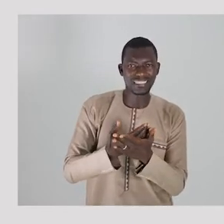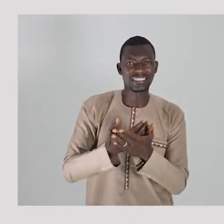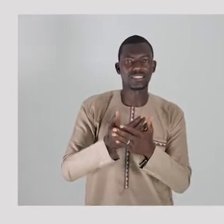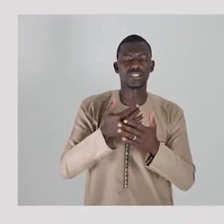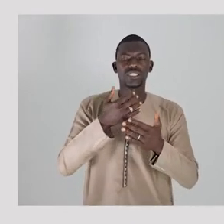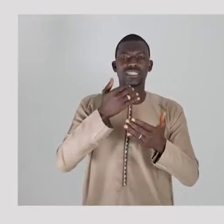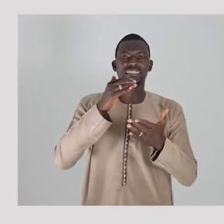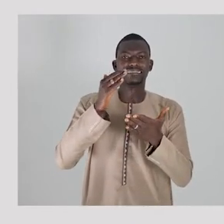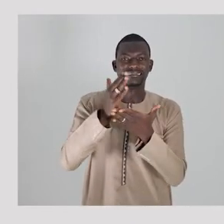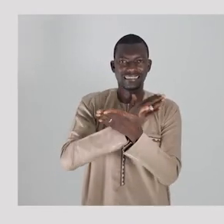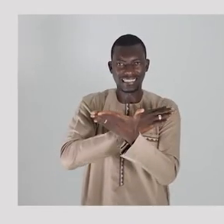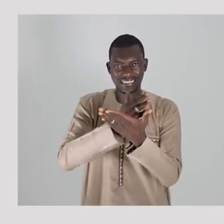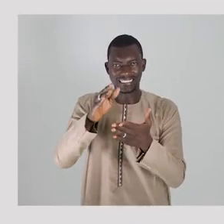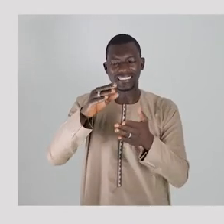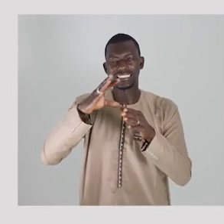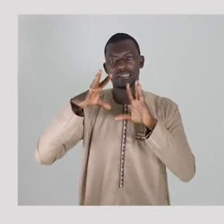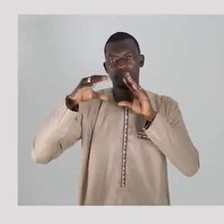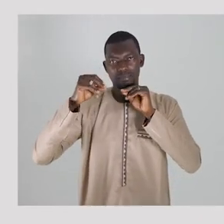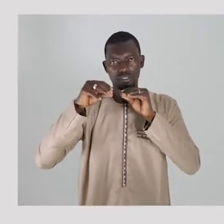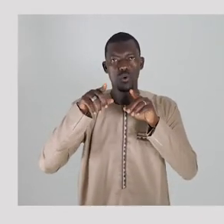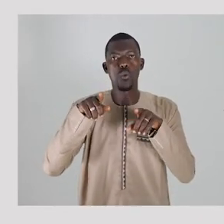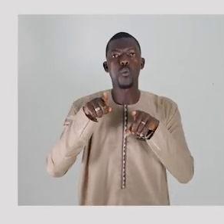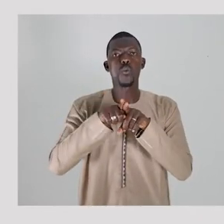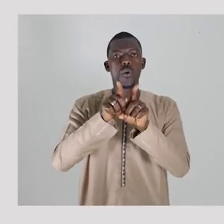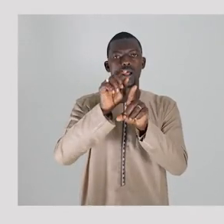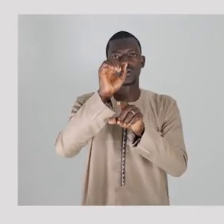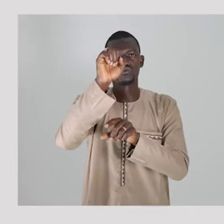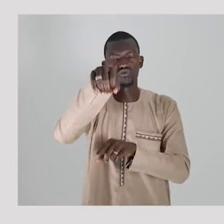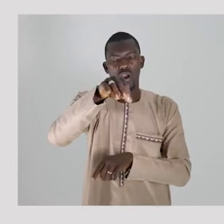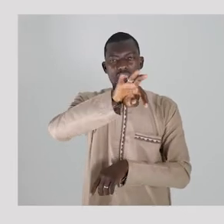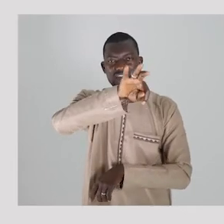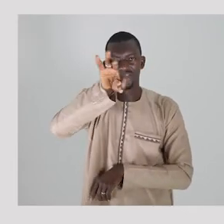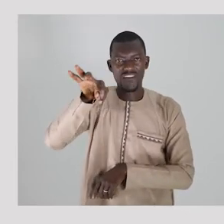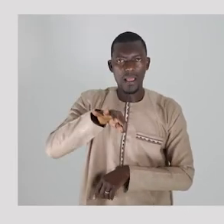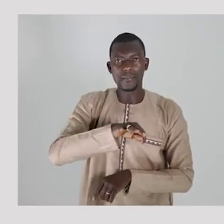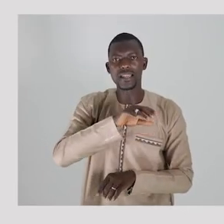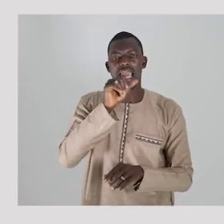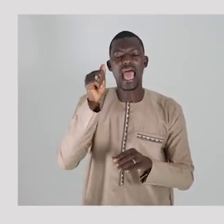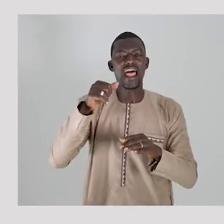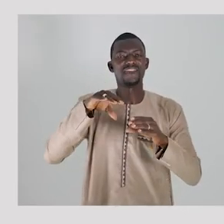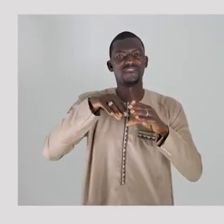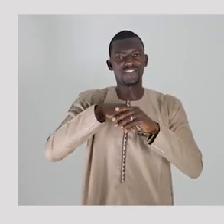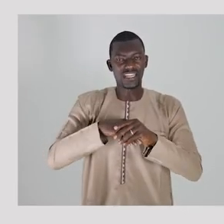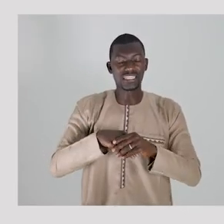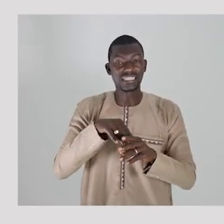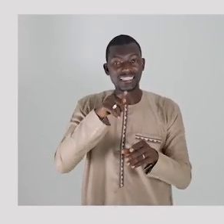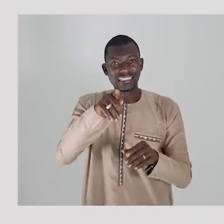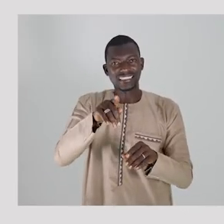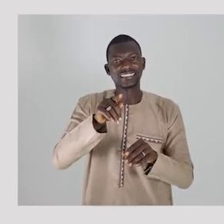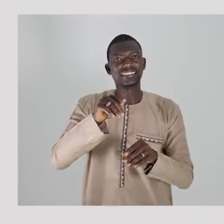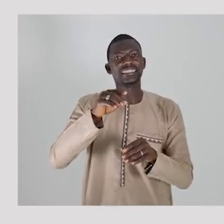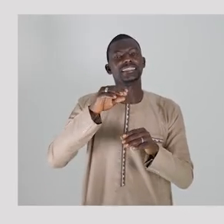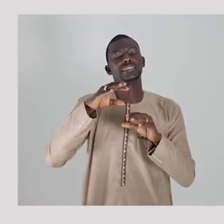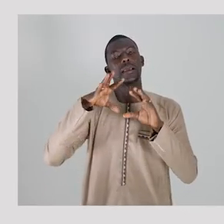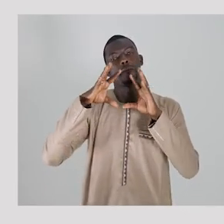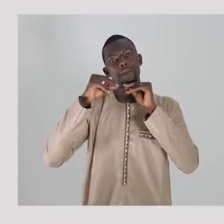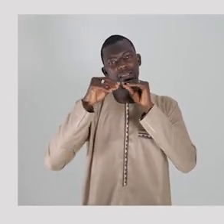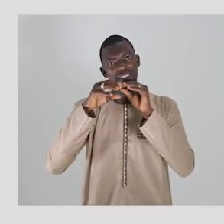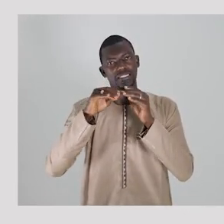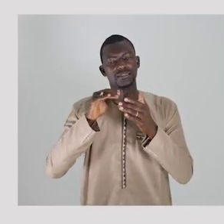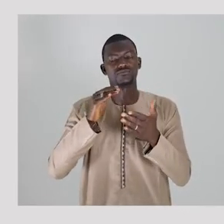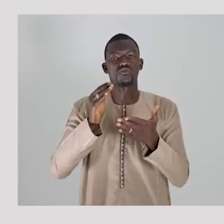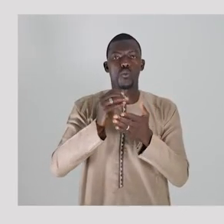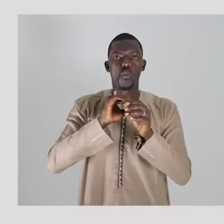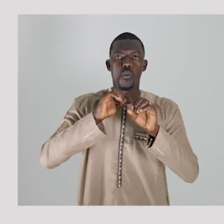kankankurimkanumanjumware numikako. Dibukano liku palo lidi fila foli liburom. Mandu juka ameti nupoi apoi